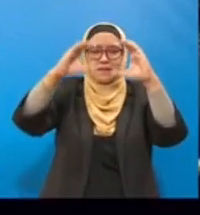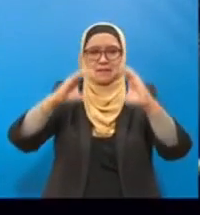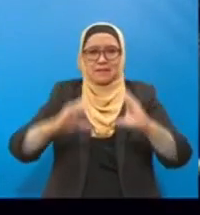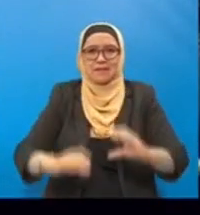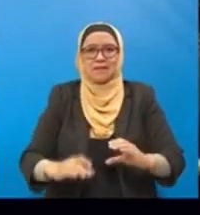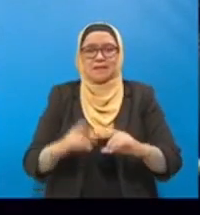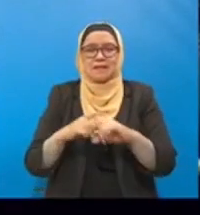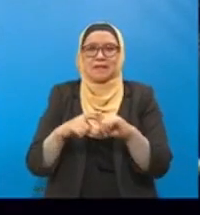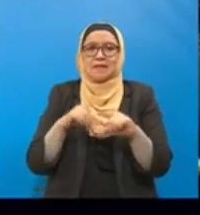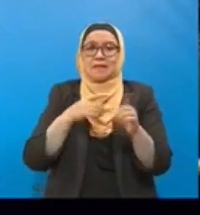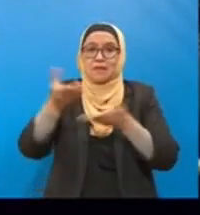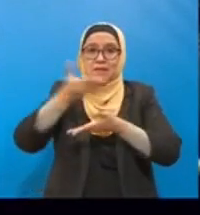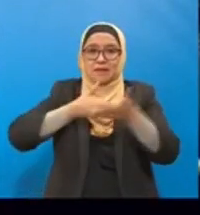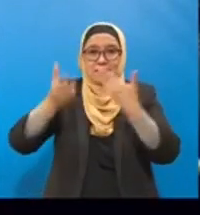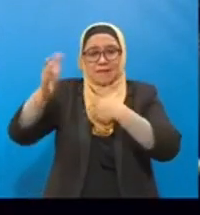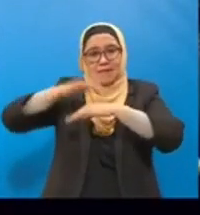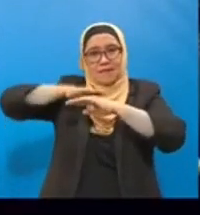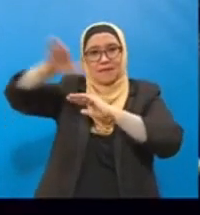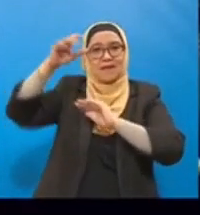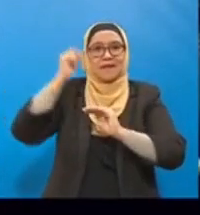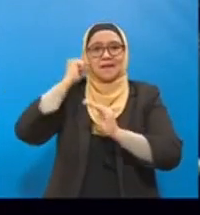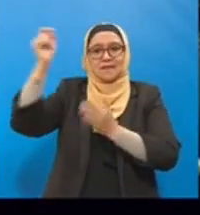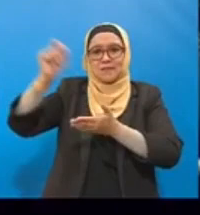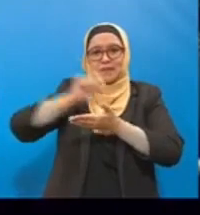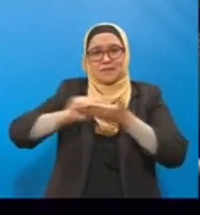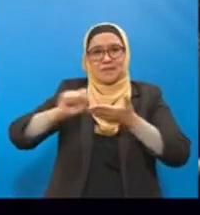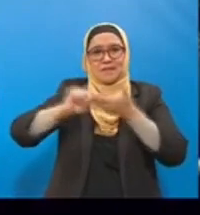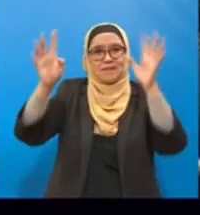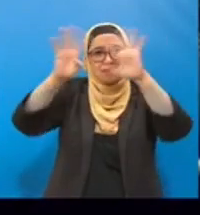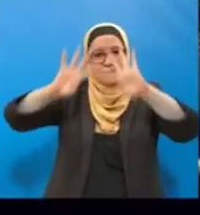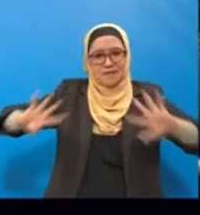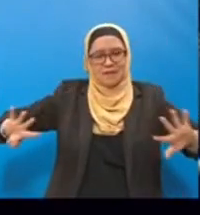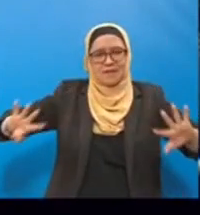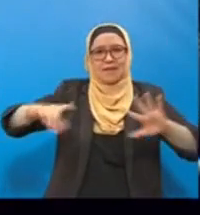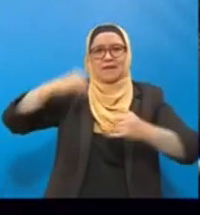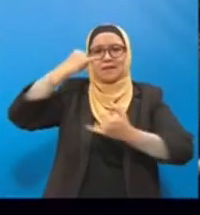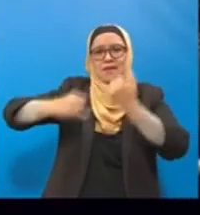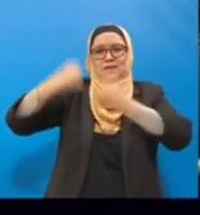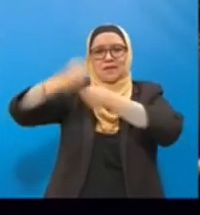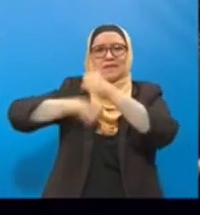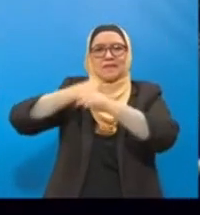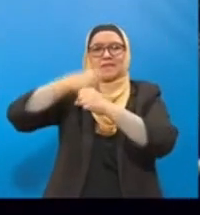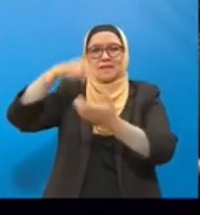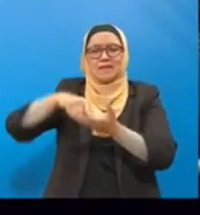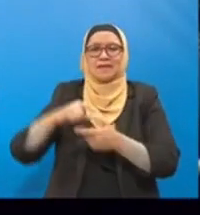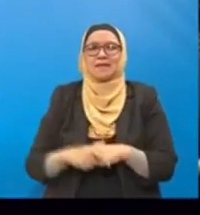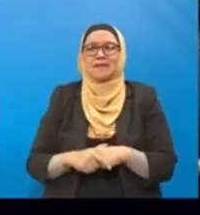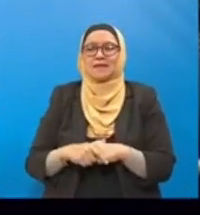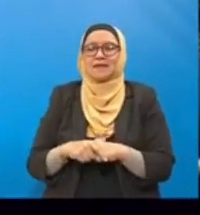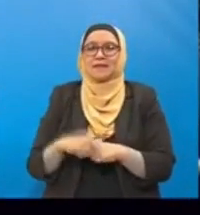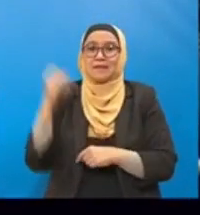pada pertengahan tahun hadapan bagi mendapatkan halatuju pelaksanaan projek ini. Sekian dan terima kasih. terima kasih. menikmati.